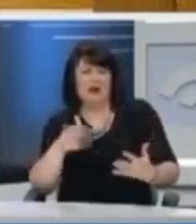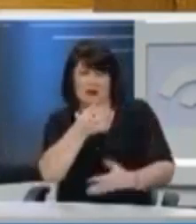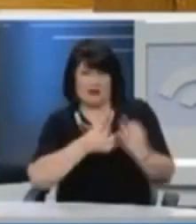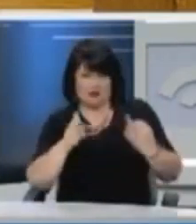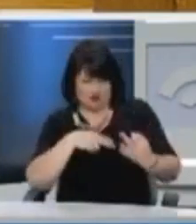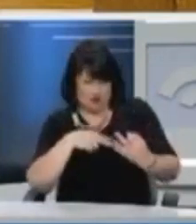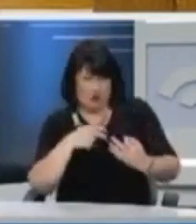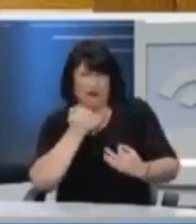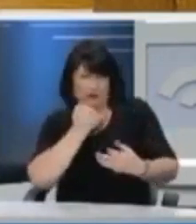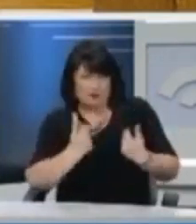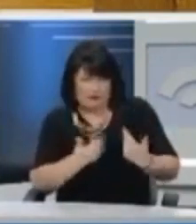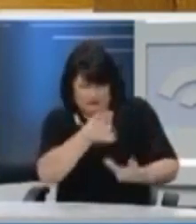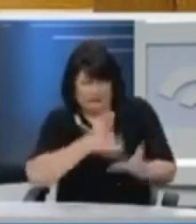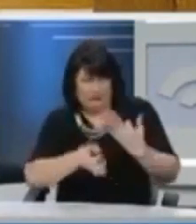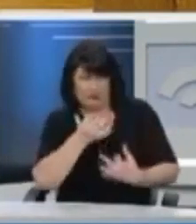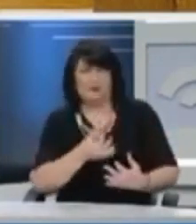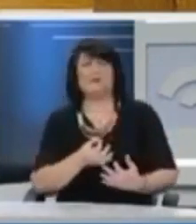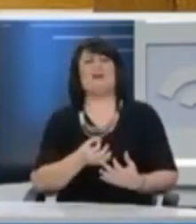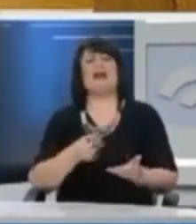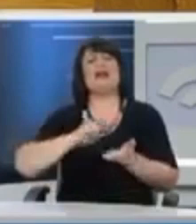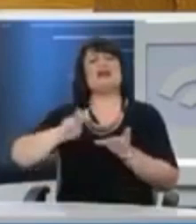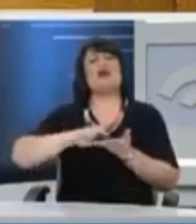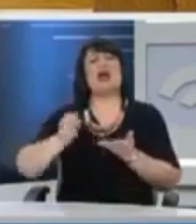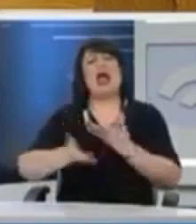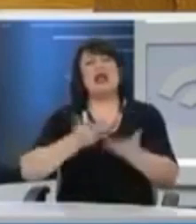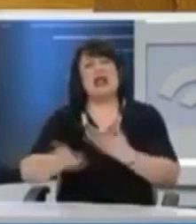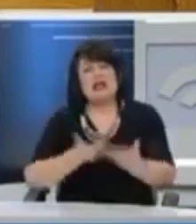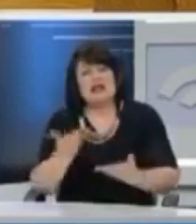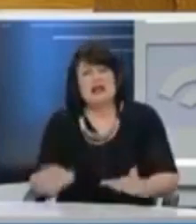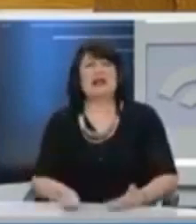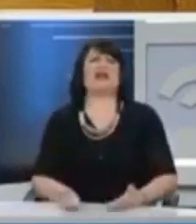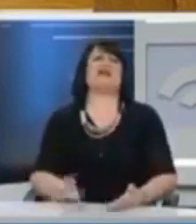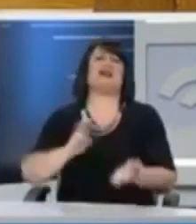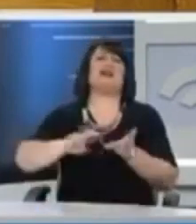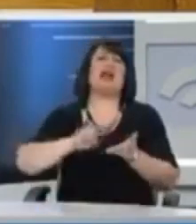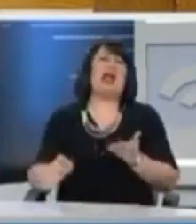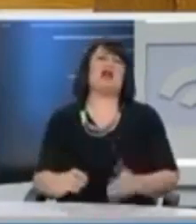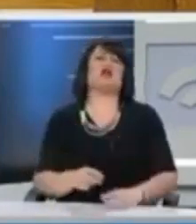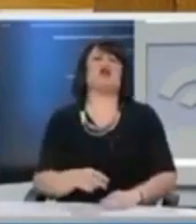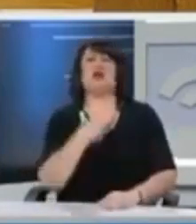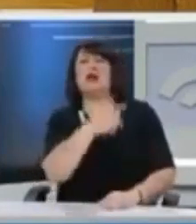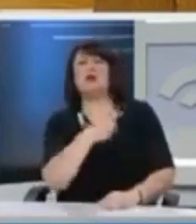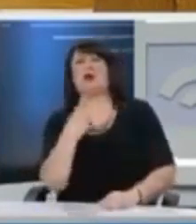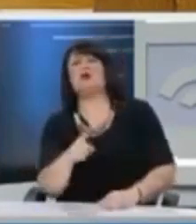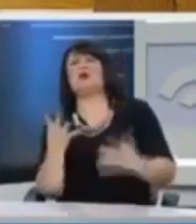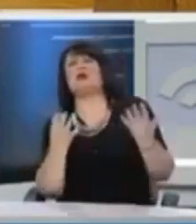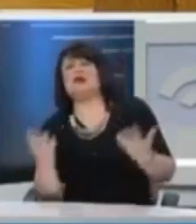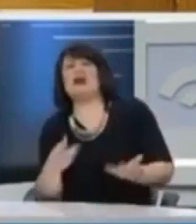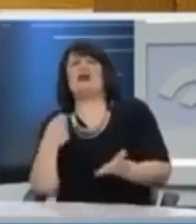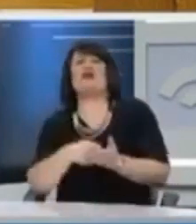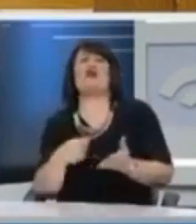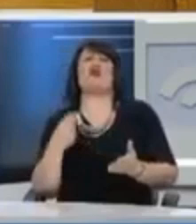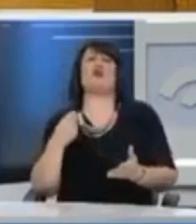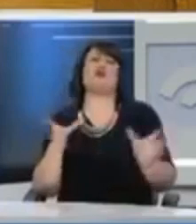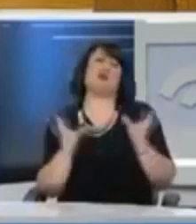δίκαιο ή όχι, από την εισφορά αλληλεγγύης 308 εκατομμύρια, από το τέλος επιτιδεύματος 193, από το φόρο νομικών προσώπων